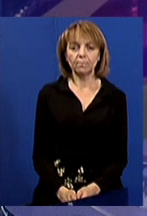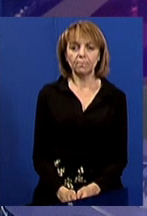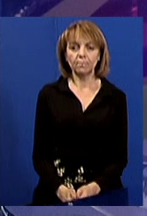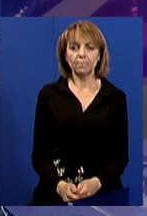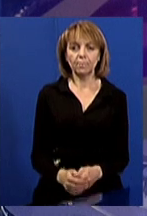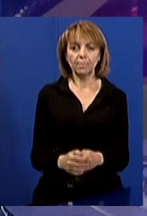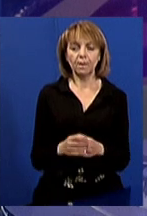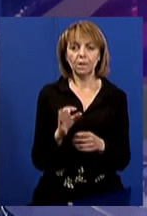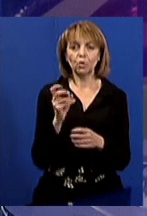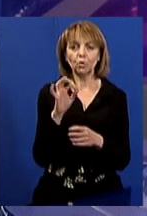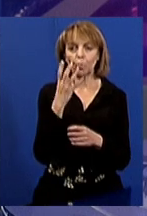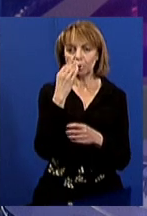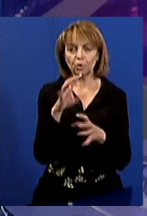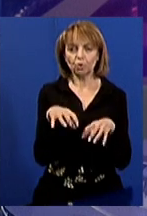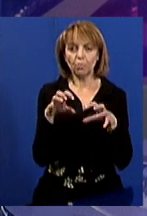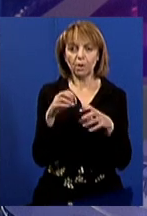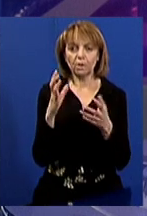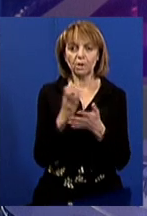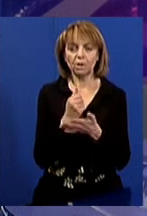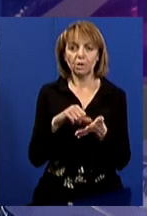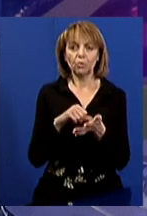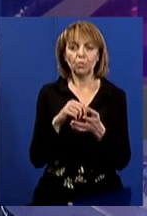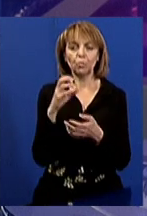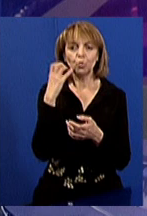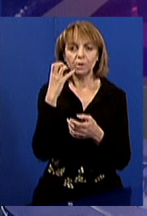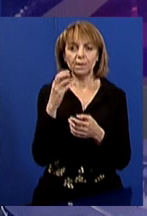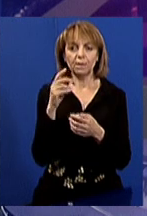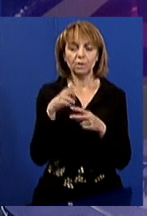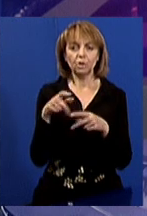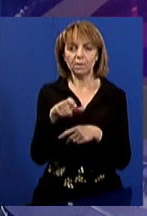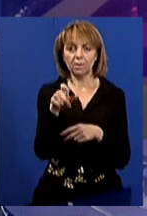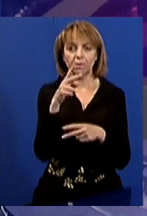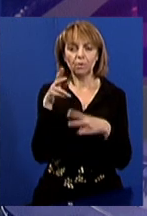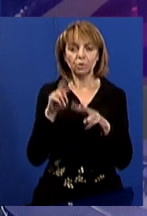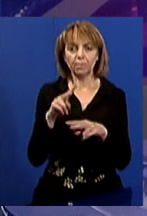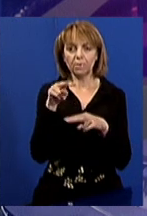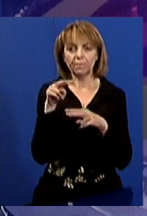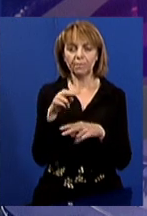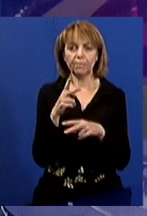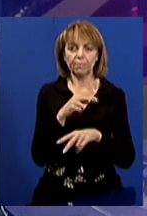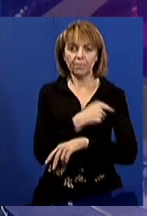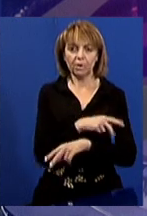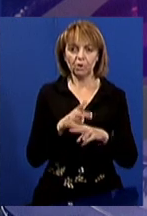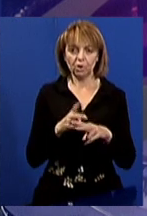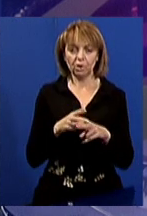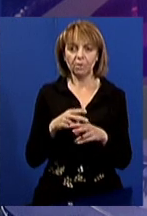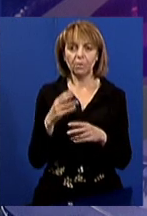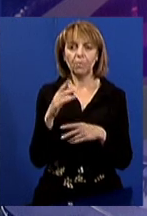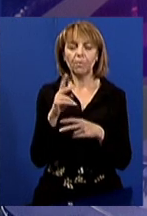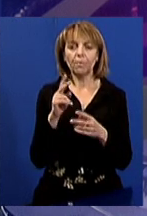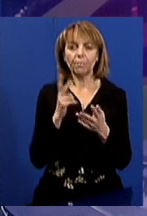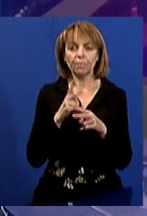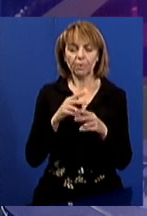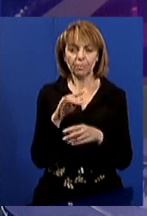Їнотоподібний собака, якого знайшли на території музею залізниці, залишається під наглядом лікарів. У ветеринарній клініці тварину п'ятий день